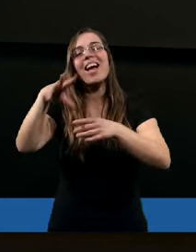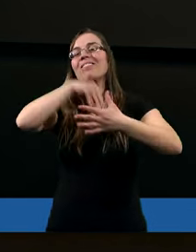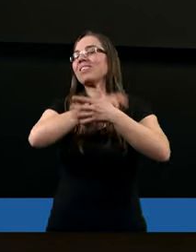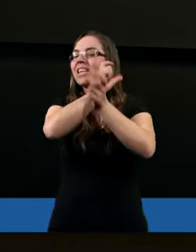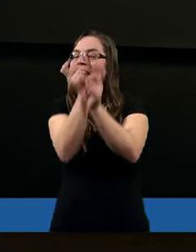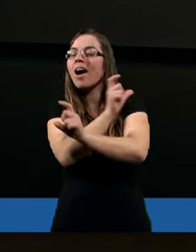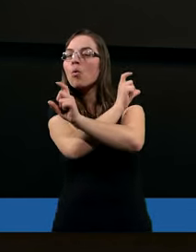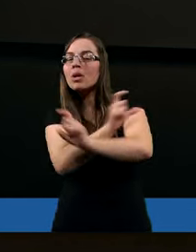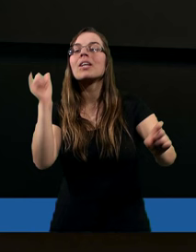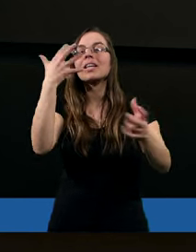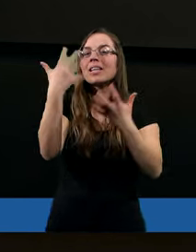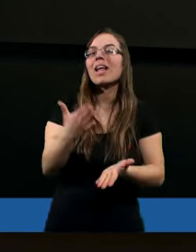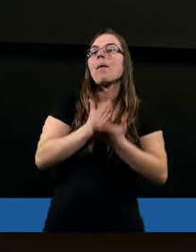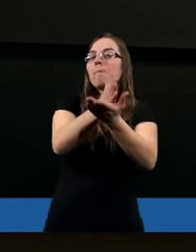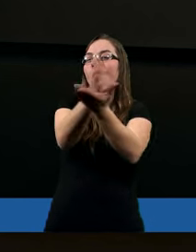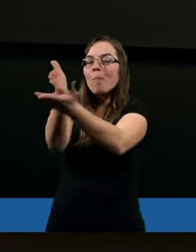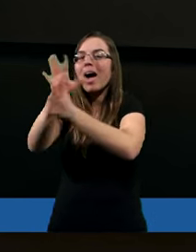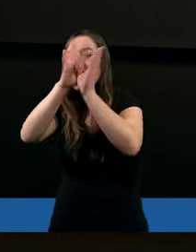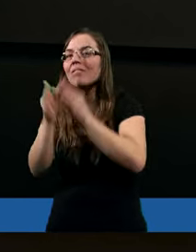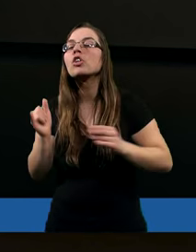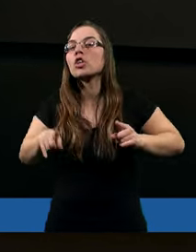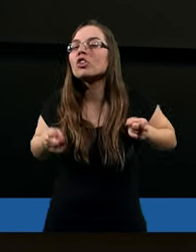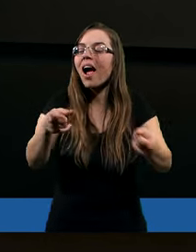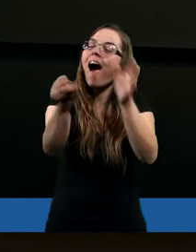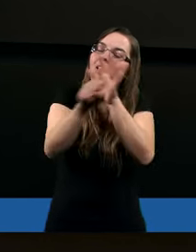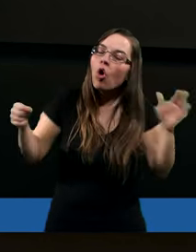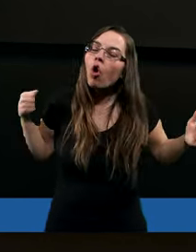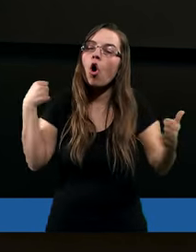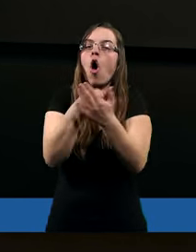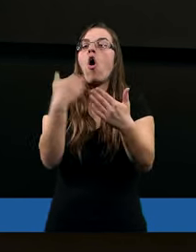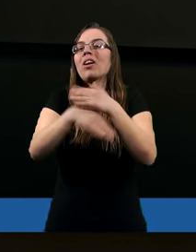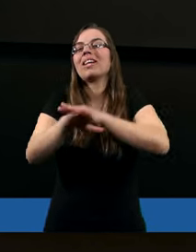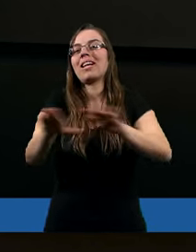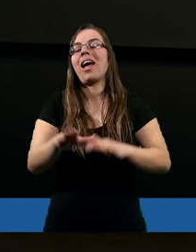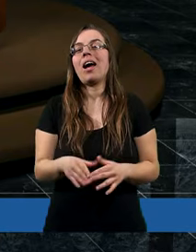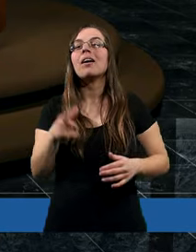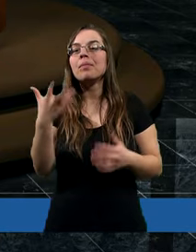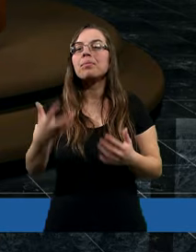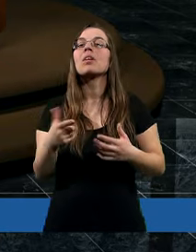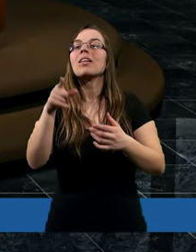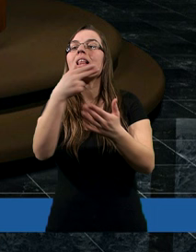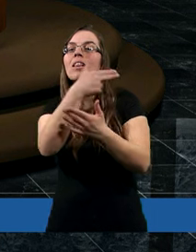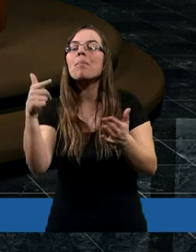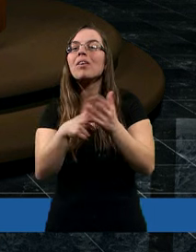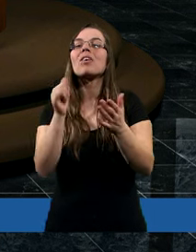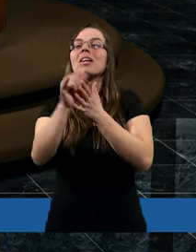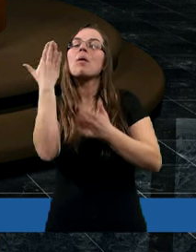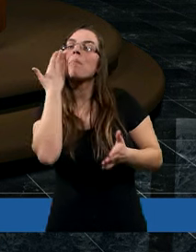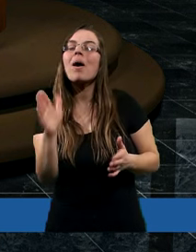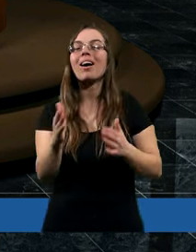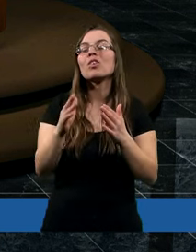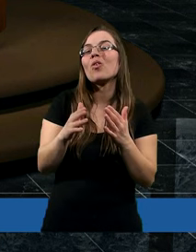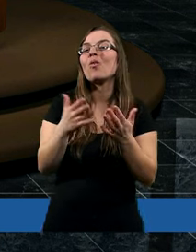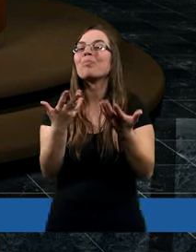chce nas zbawić i wiemy, że to jest Jego dzieło do końca, tak? Ten temat w tym momencie jest taki dosyć